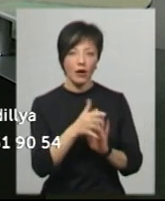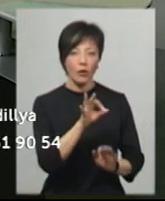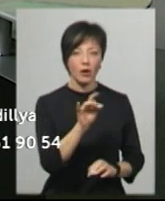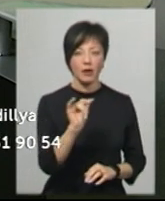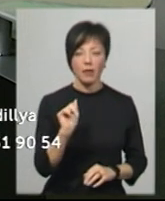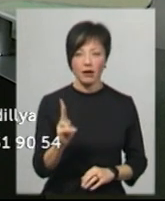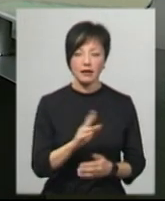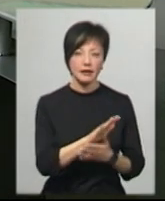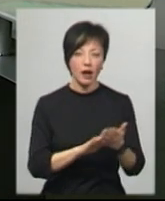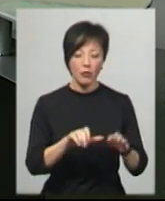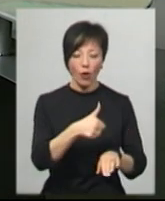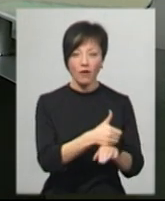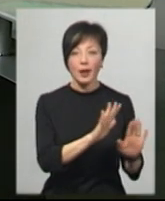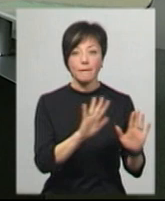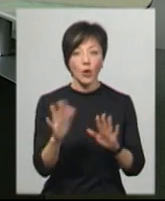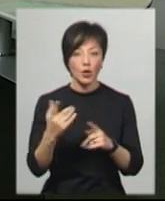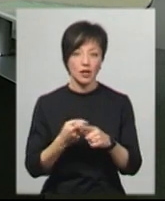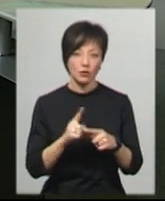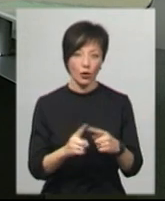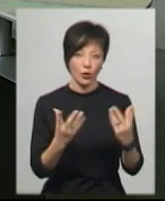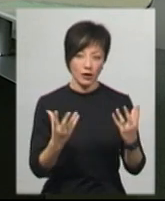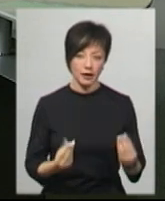Рибак. А далі про головні події цього дня.